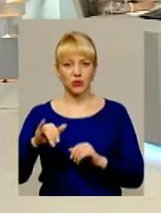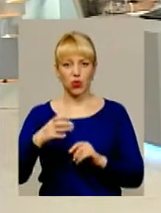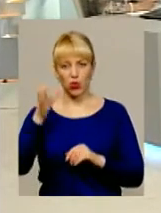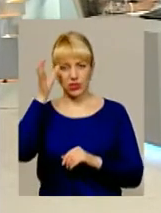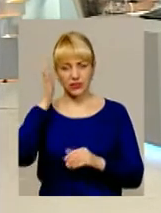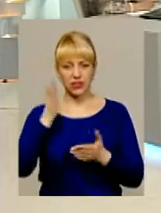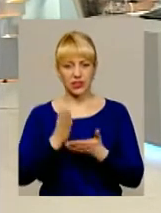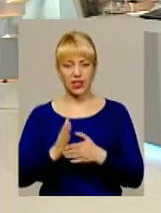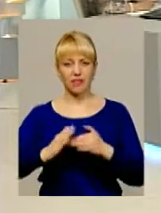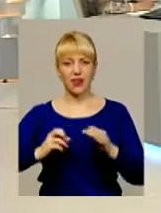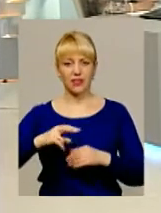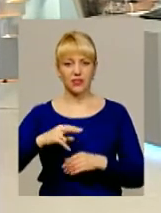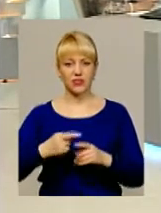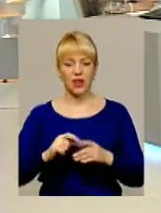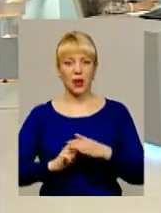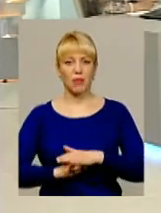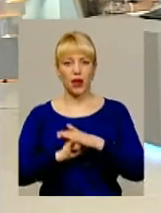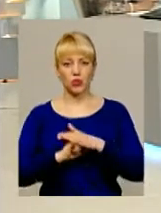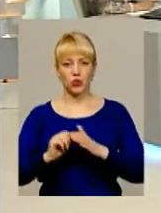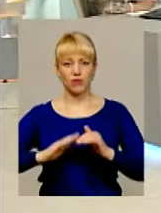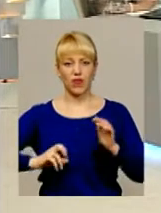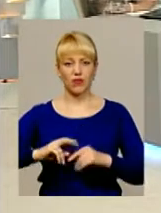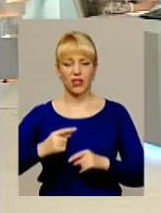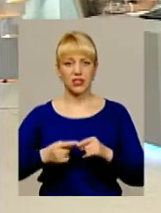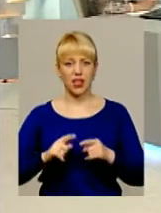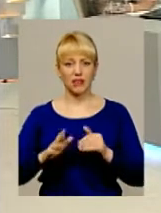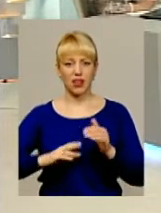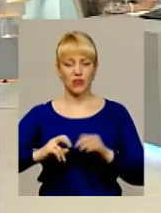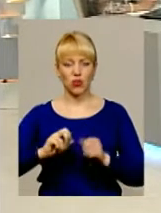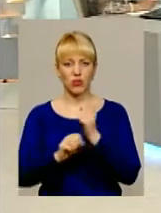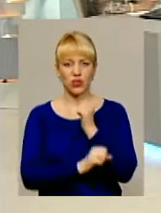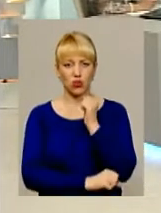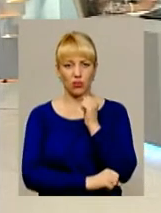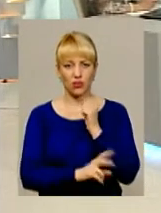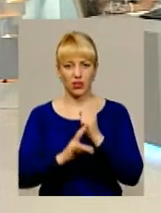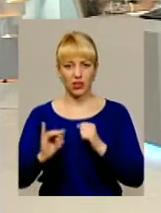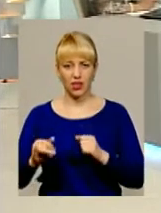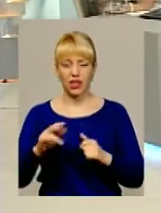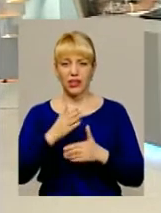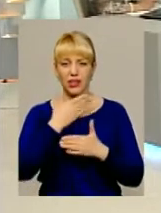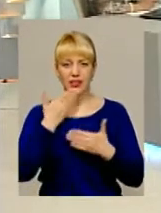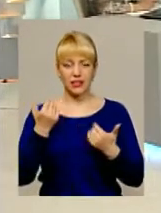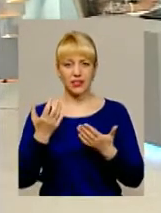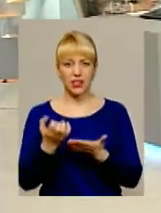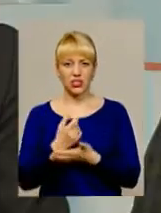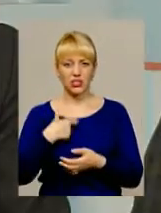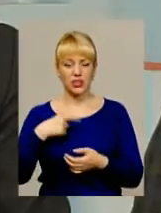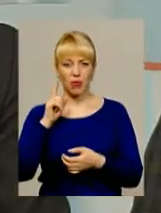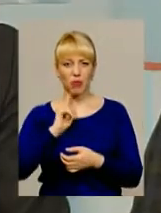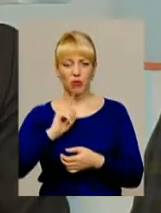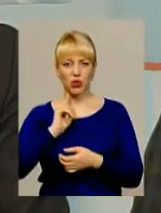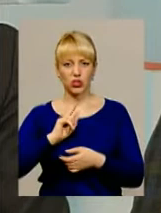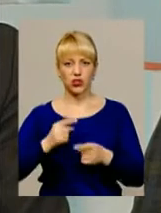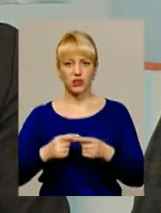є фахівці так званих базової кваліфікації, це кваліфіковані робітники, і не знайшли себе поки що сьогодні